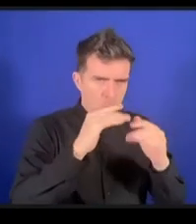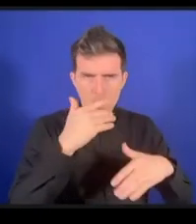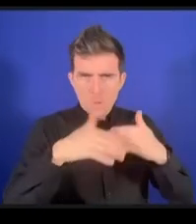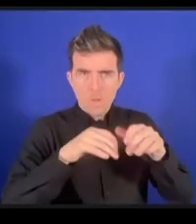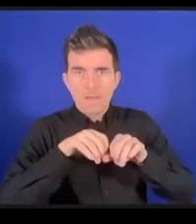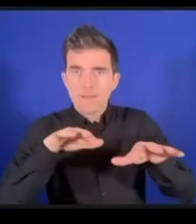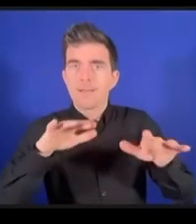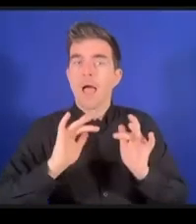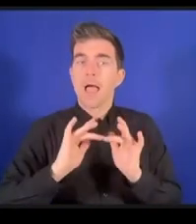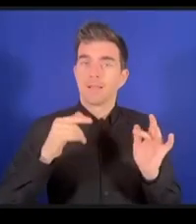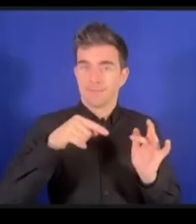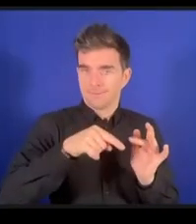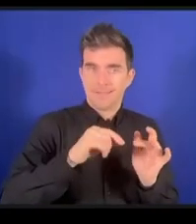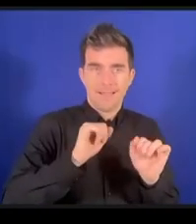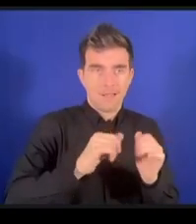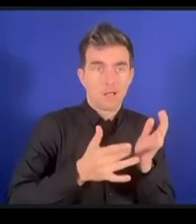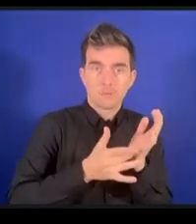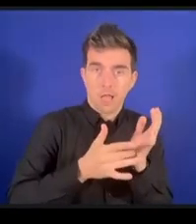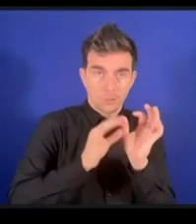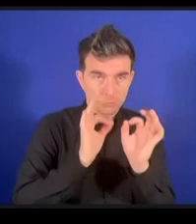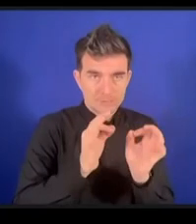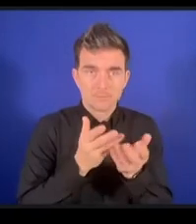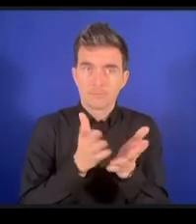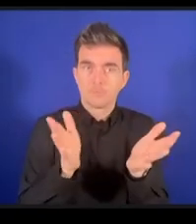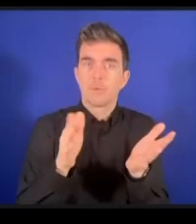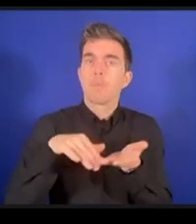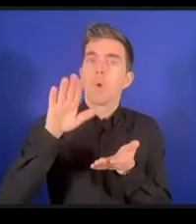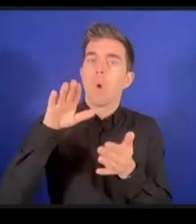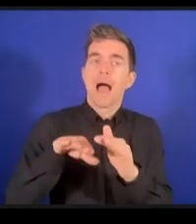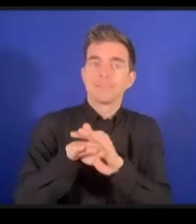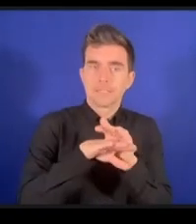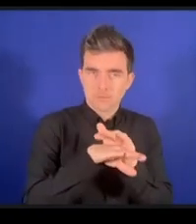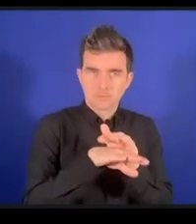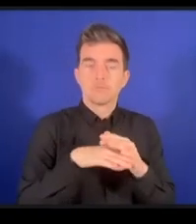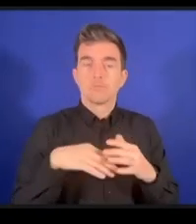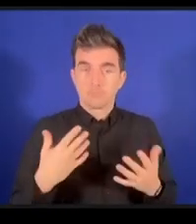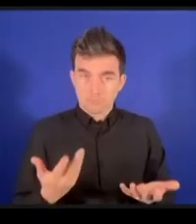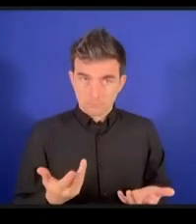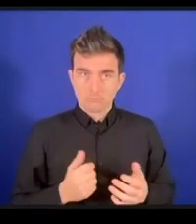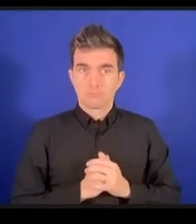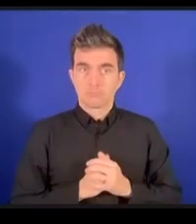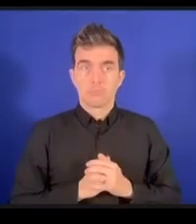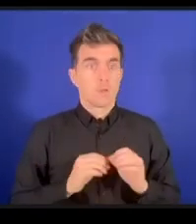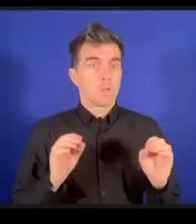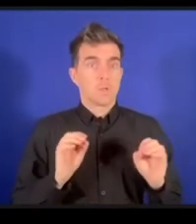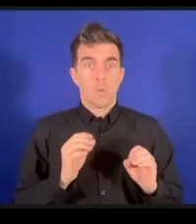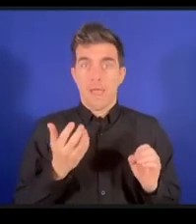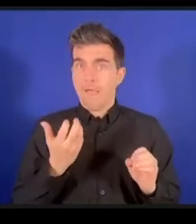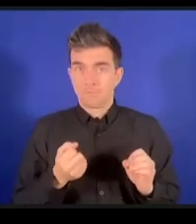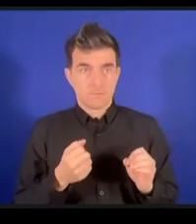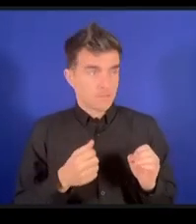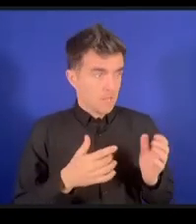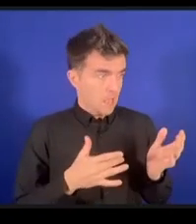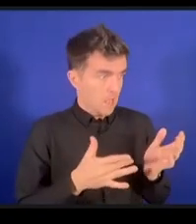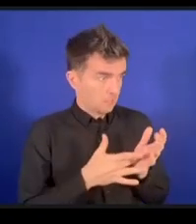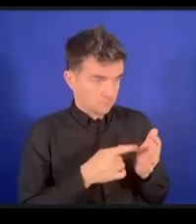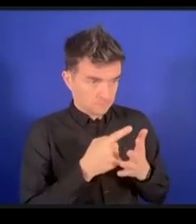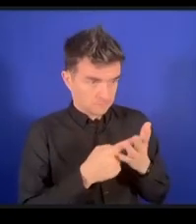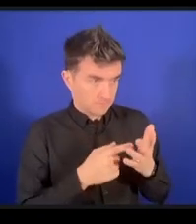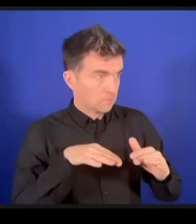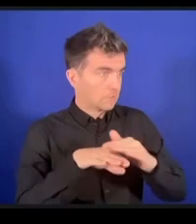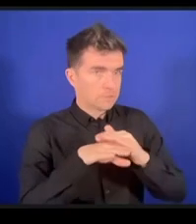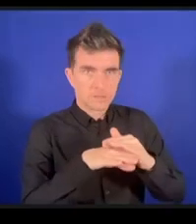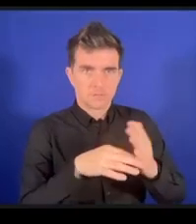たちにもアクセス可能にするということも大事です物理的な要件ということもあります例えば